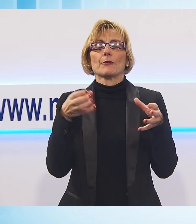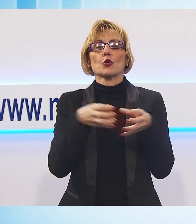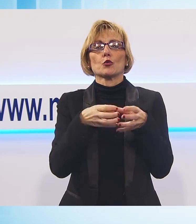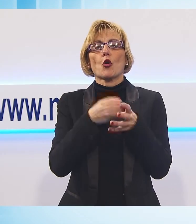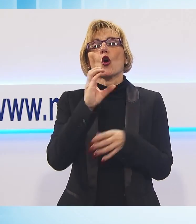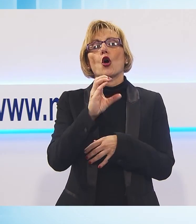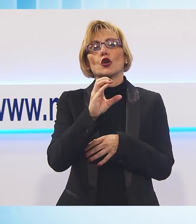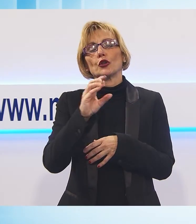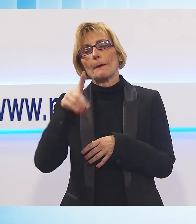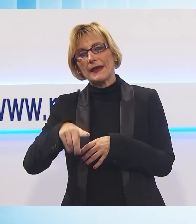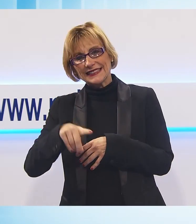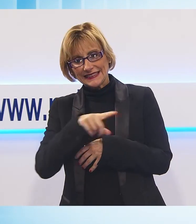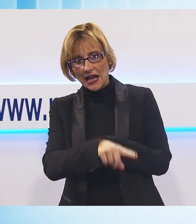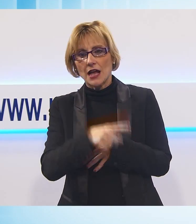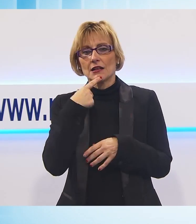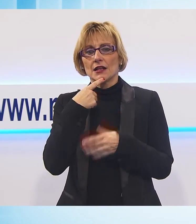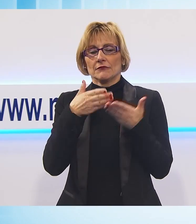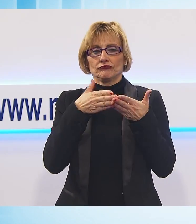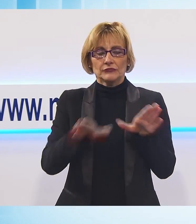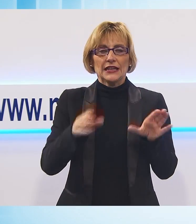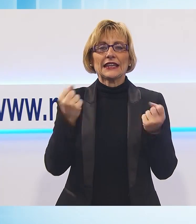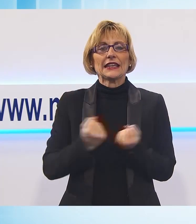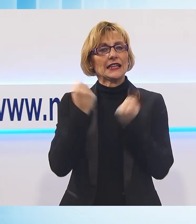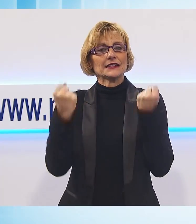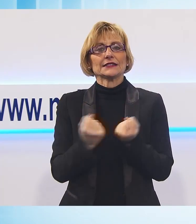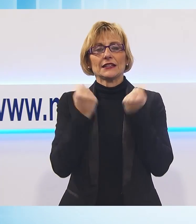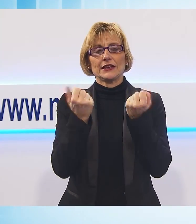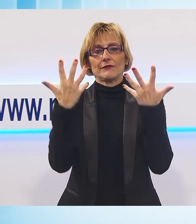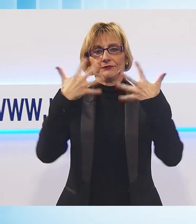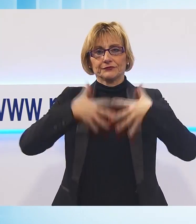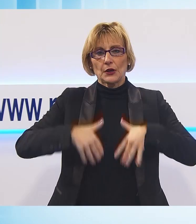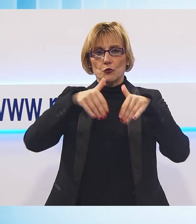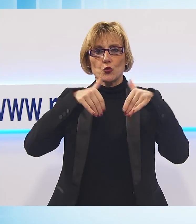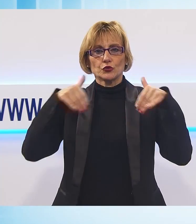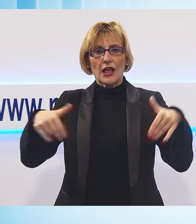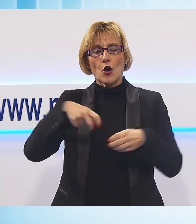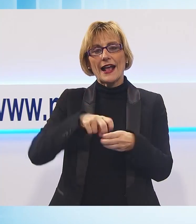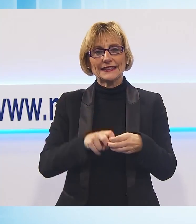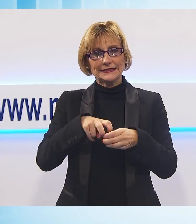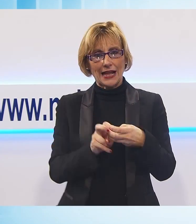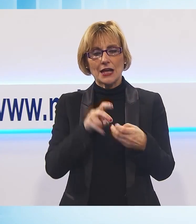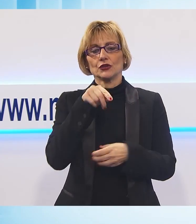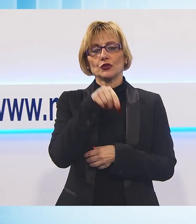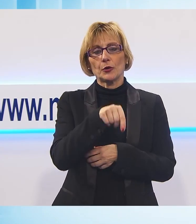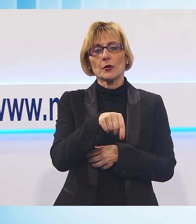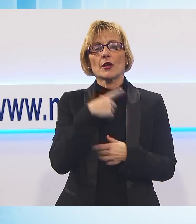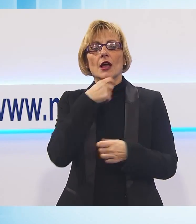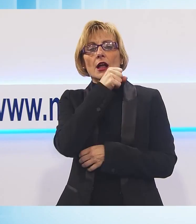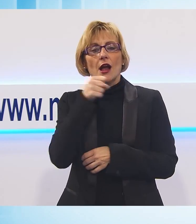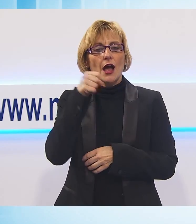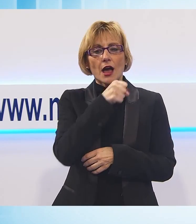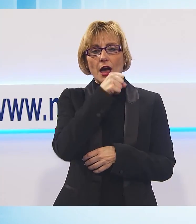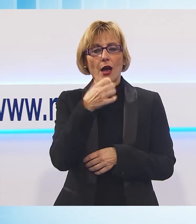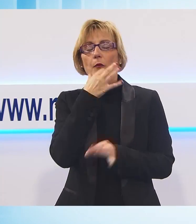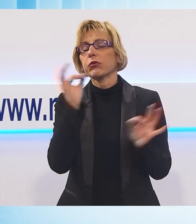cantori di Loppeglia, ha di fatto aperto un'iniziativa organizzata dal Museo del Castagno dedicata alla Befana, e lo hanno fatto cantando questa